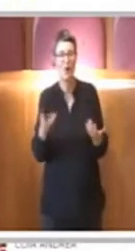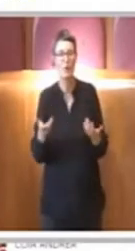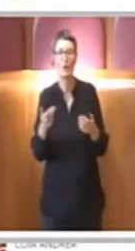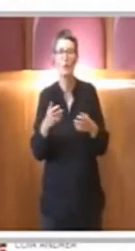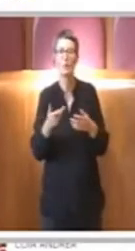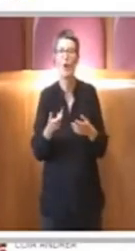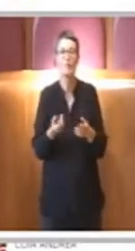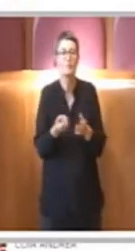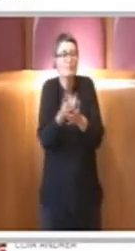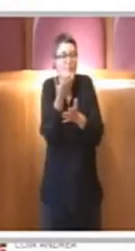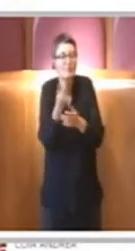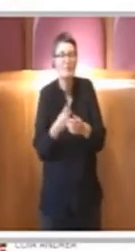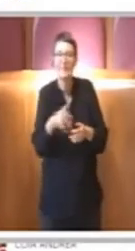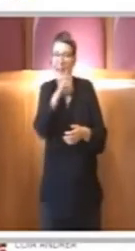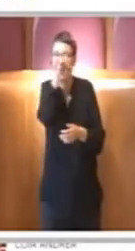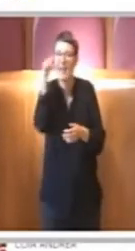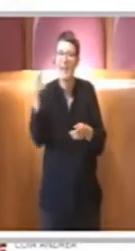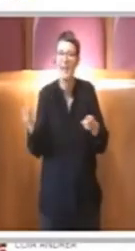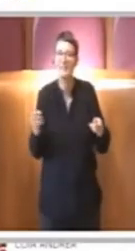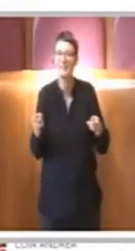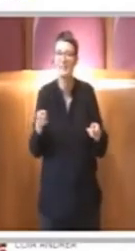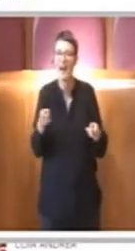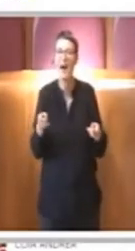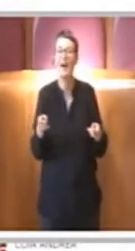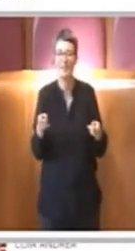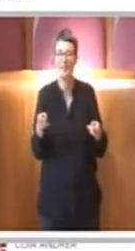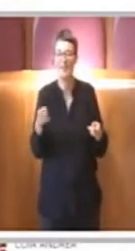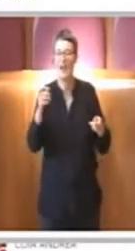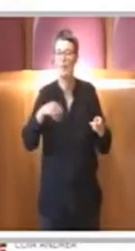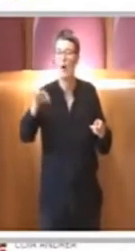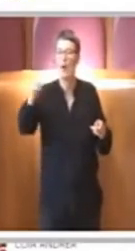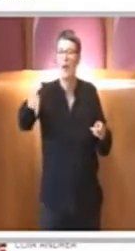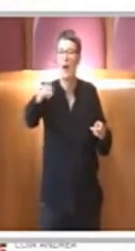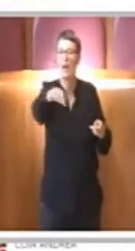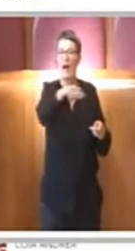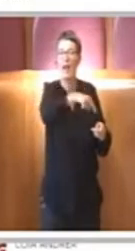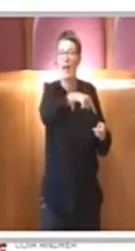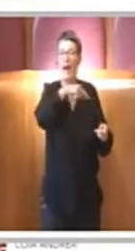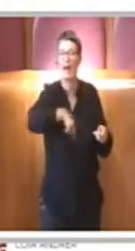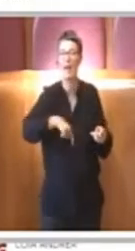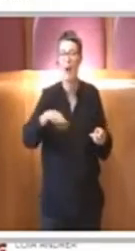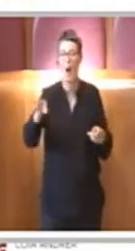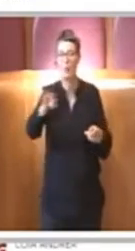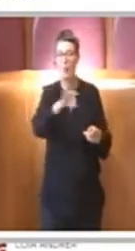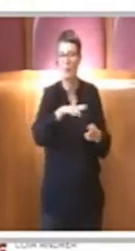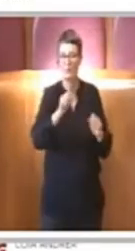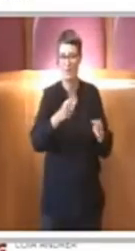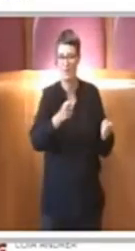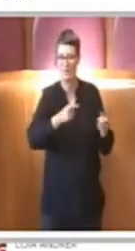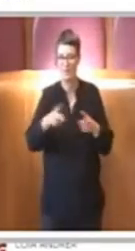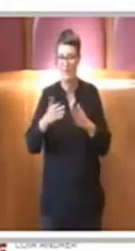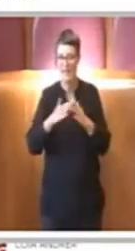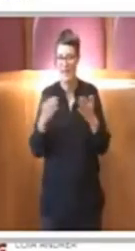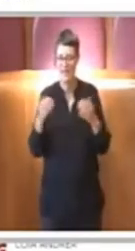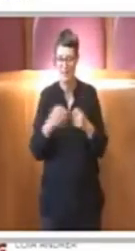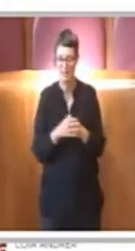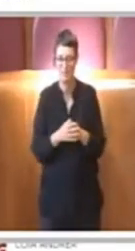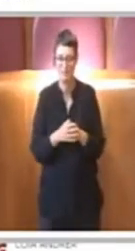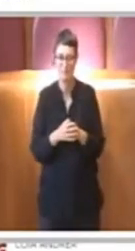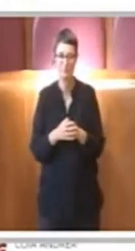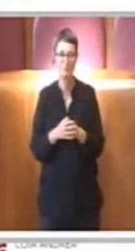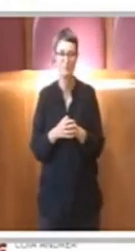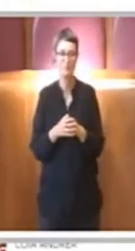per l'estate. La realizzazione di fiere promozionali in particolare della libreria indipendente